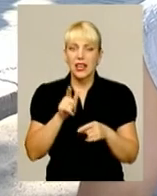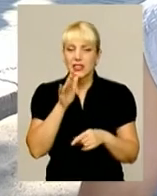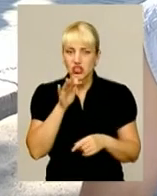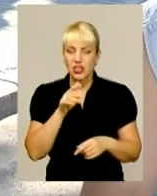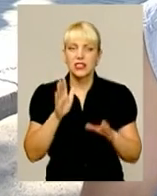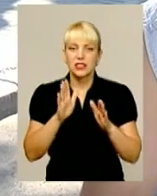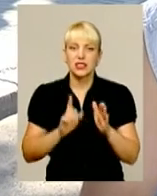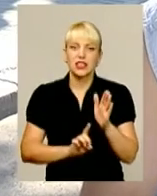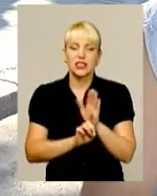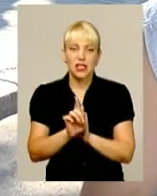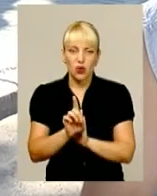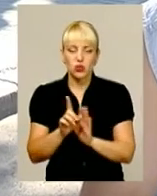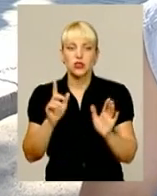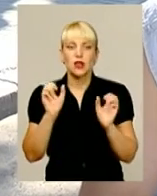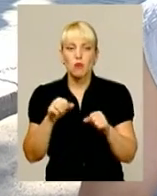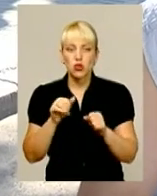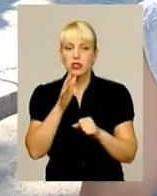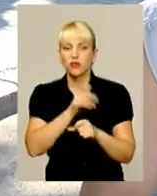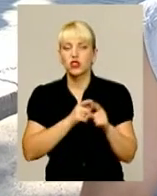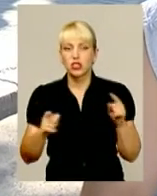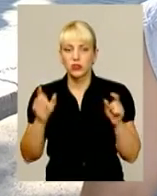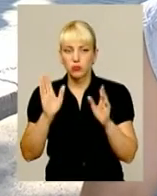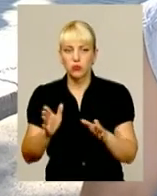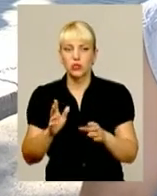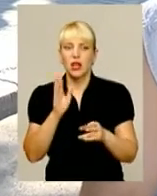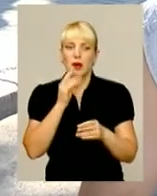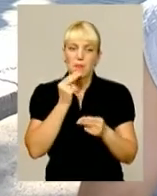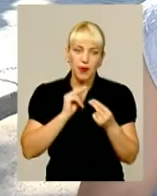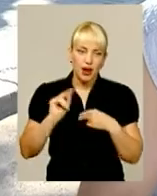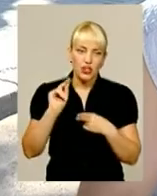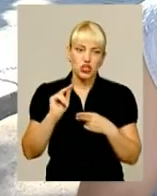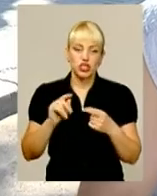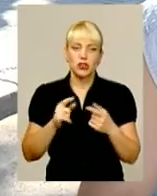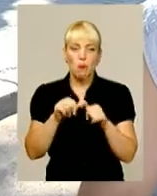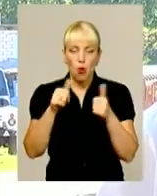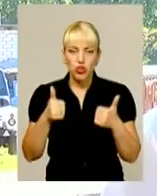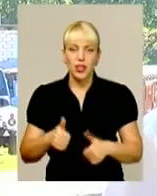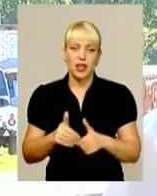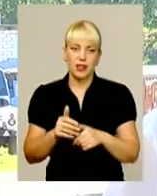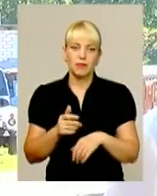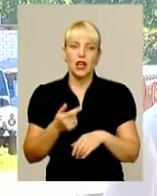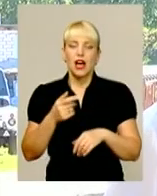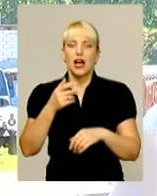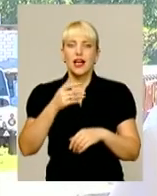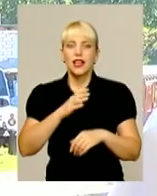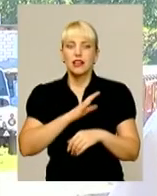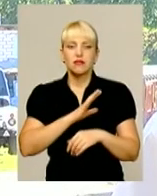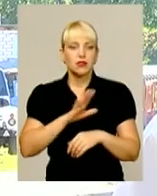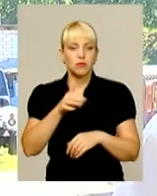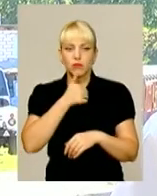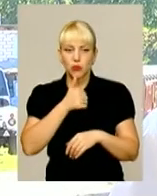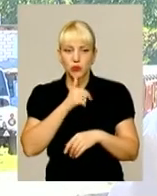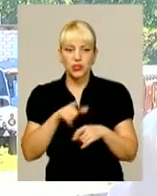можливо, з часом будуть більш кращі моделі, більш ефективніші. Не приходилося керувати таким